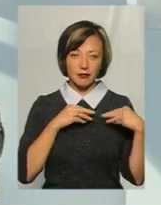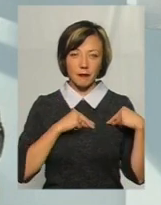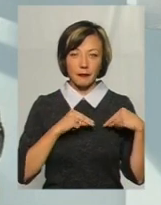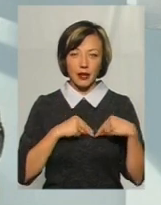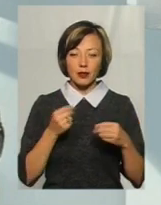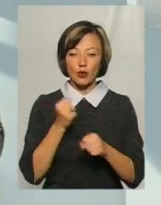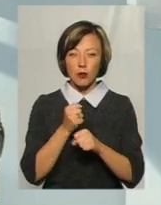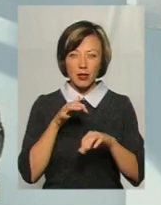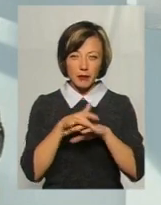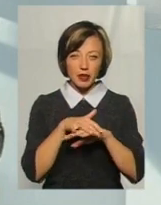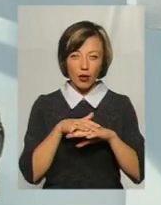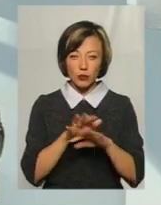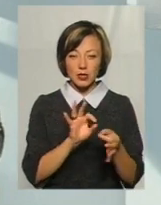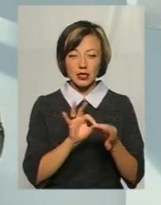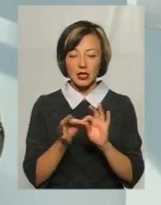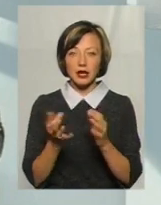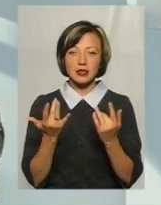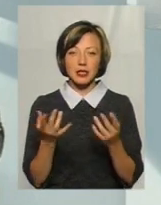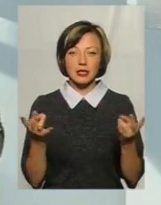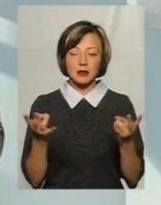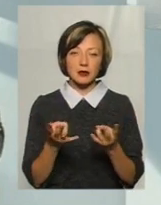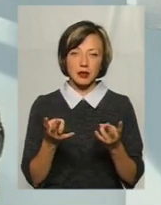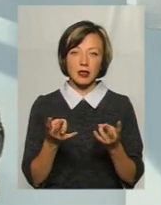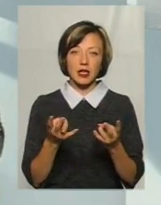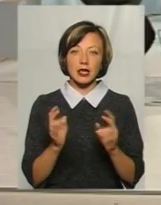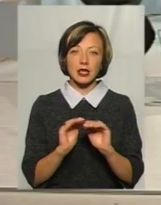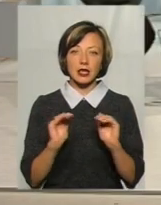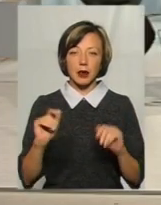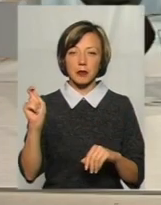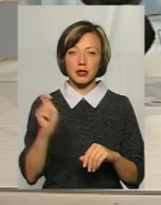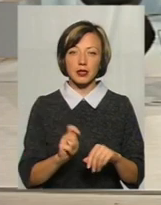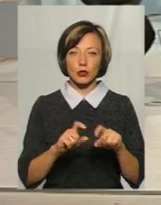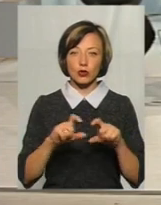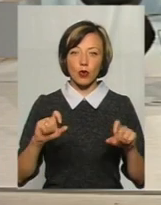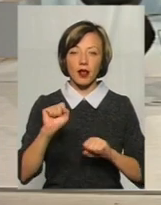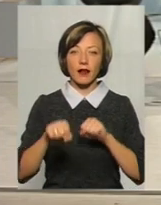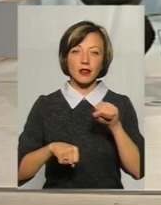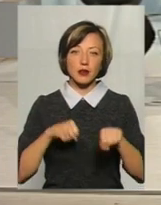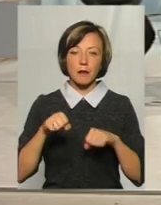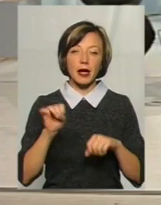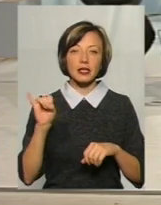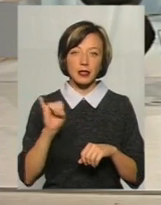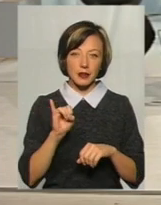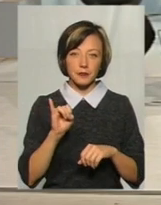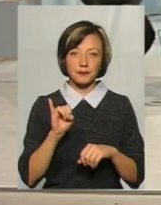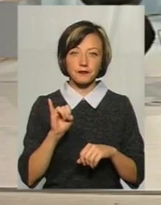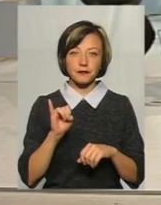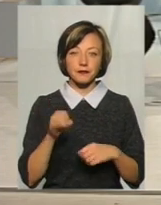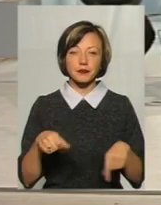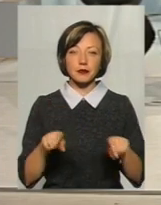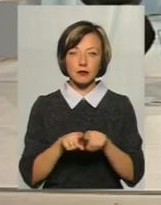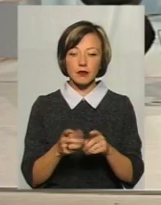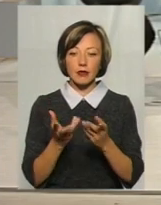підрахунки детальні, скільки приблизно учнів приїздять до школи на велосипедах, і таку